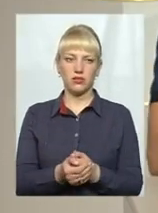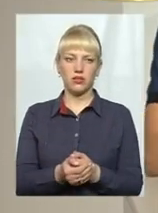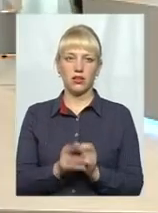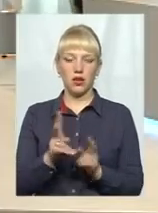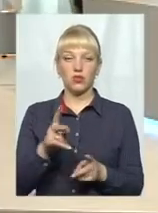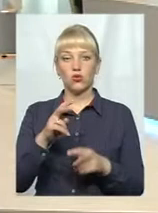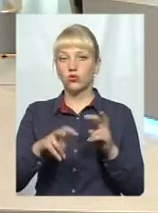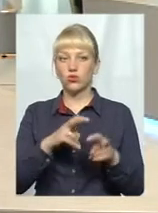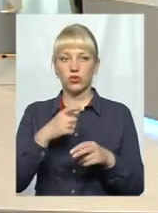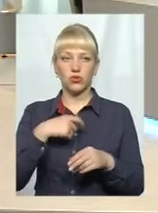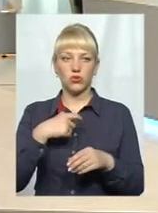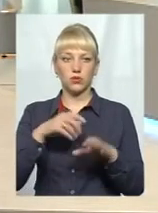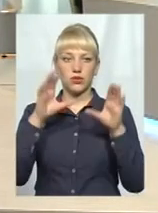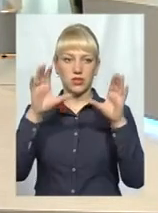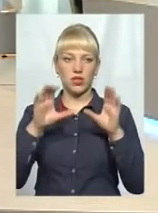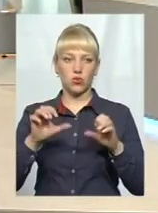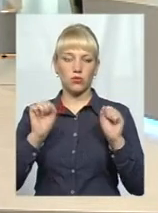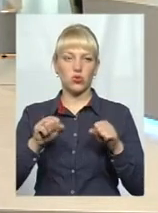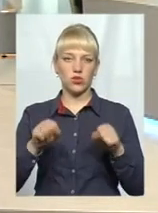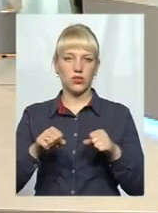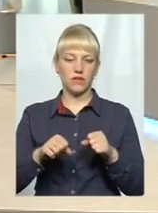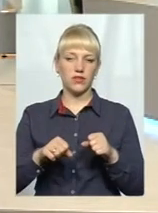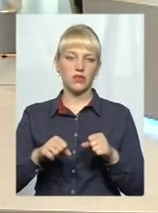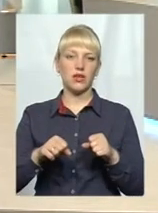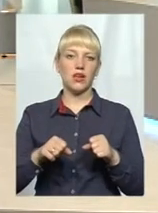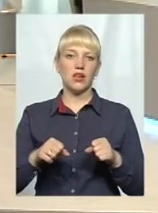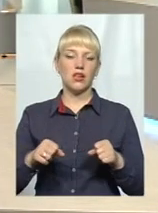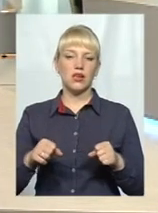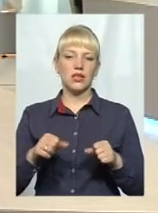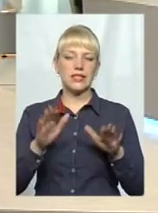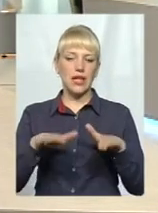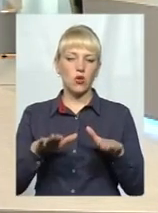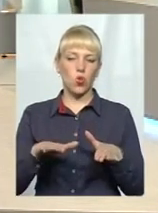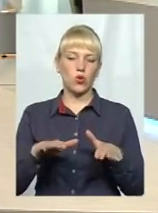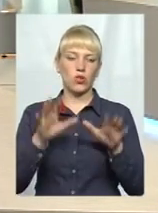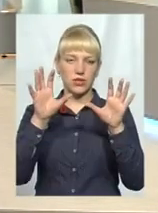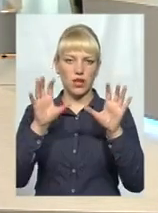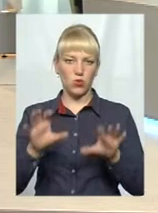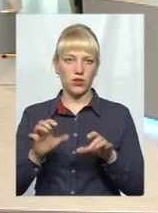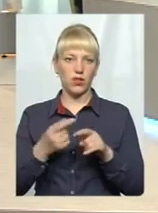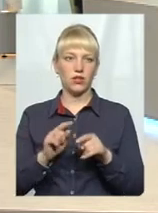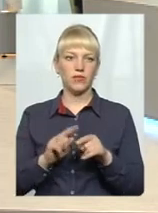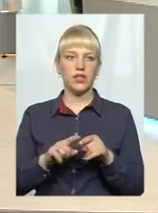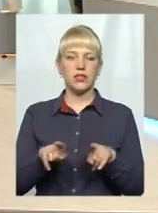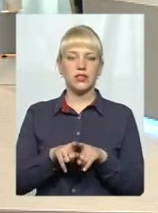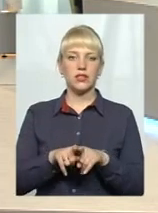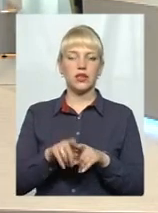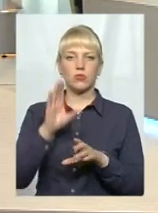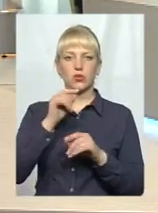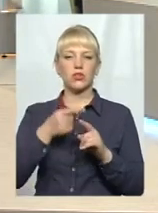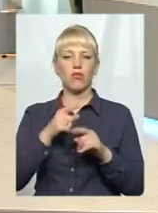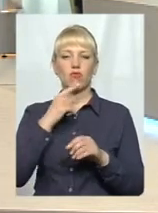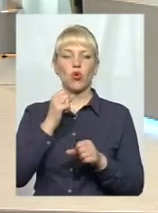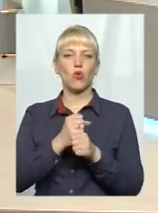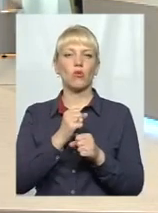Хай шукають собі законне, не можна домовитися. Хай собі шукають законне місце. З таким успіхом, це завжди йде апеляція, що це робочі місця,